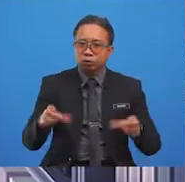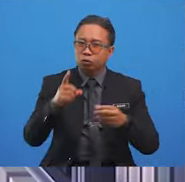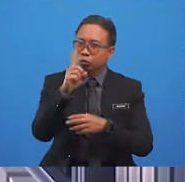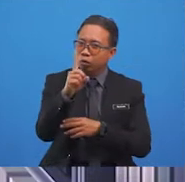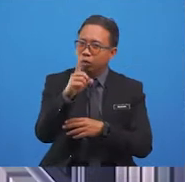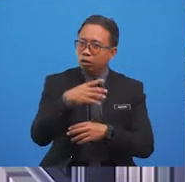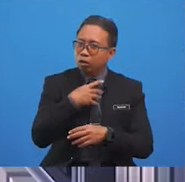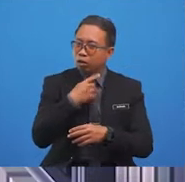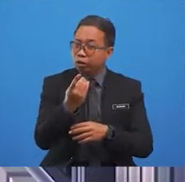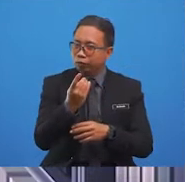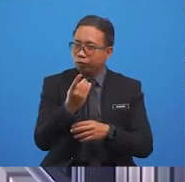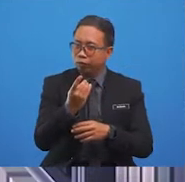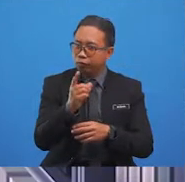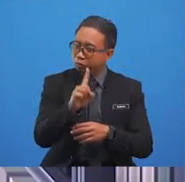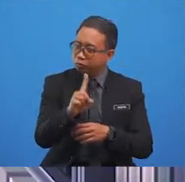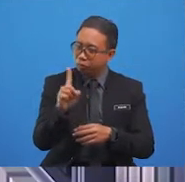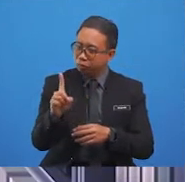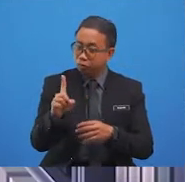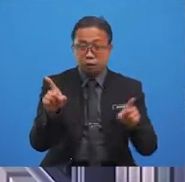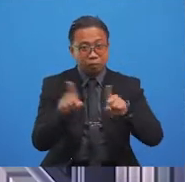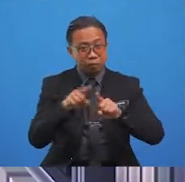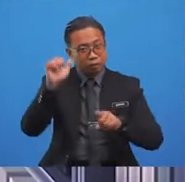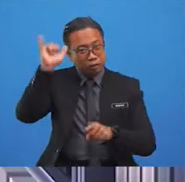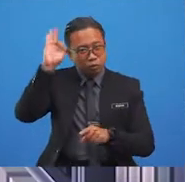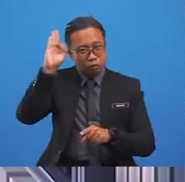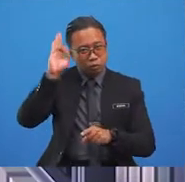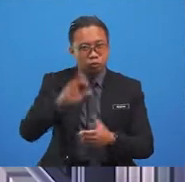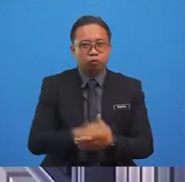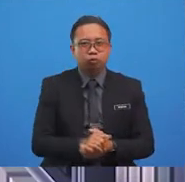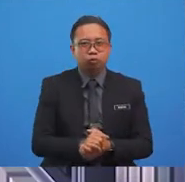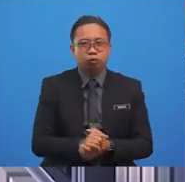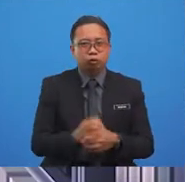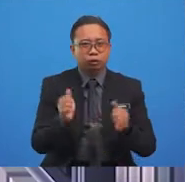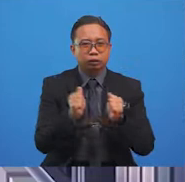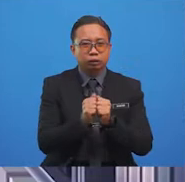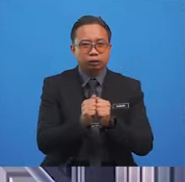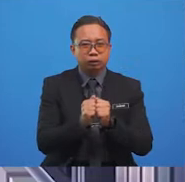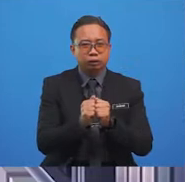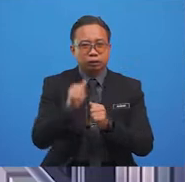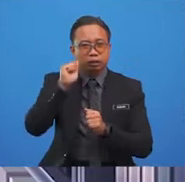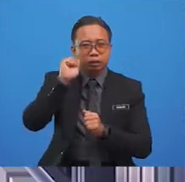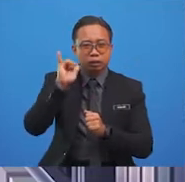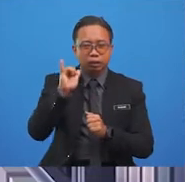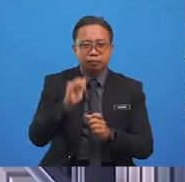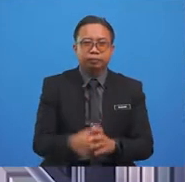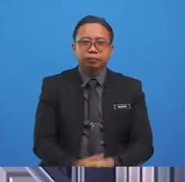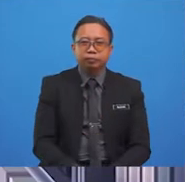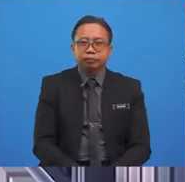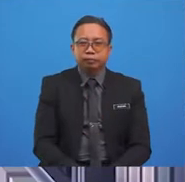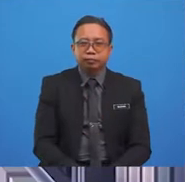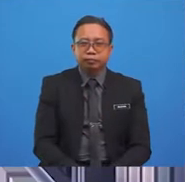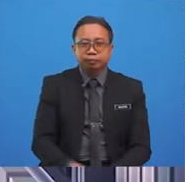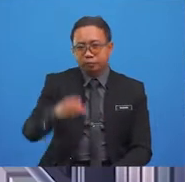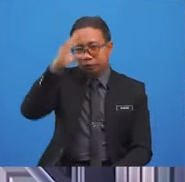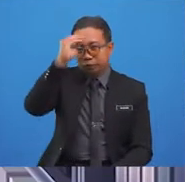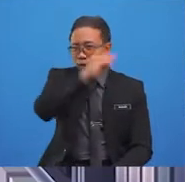you love all alone like Yusuf or together with someone like Aliyah. So boys